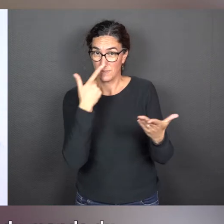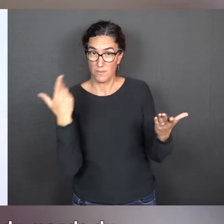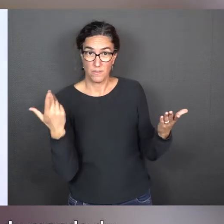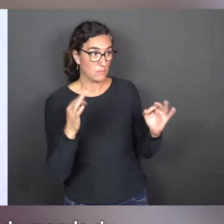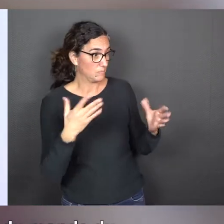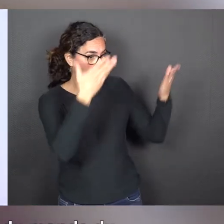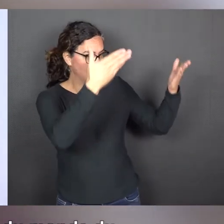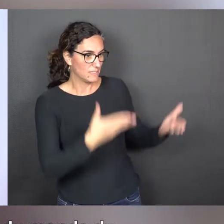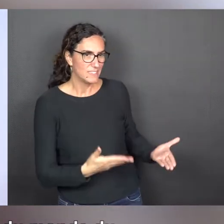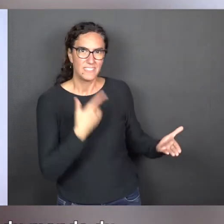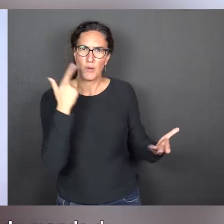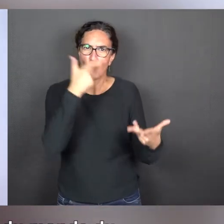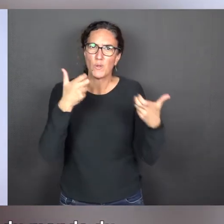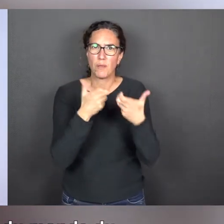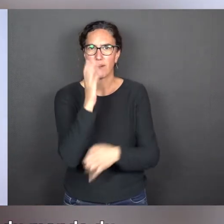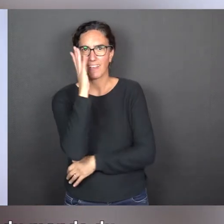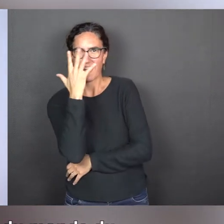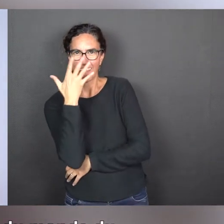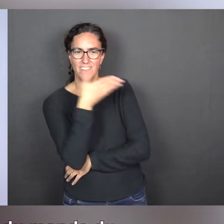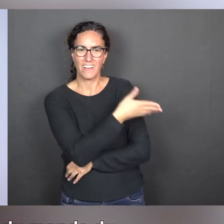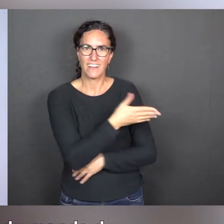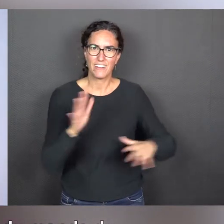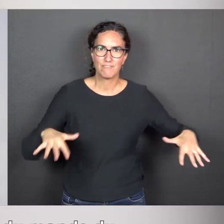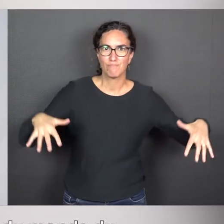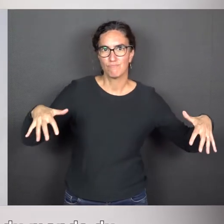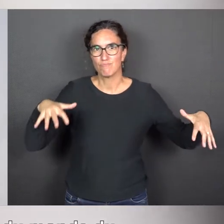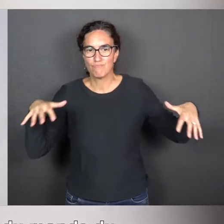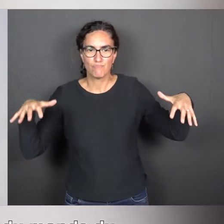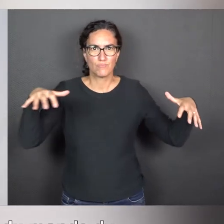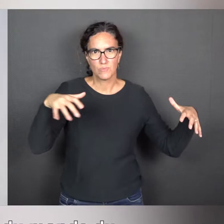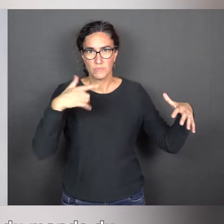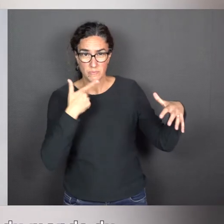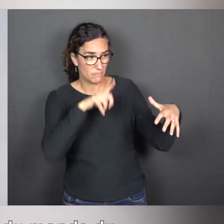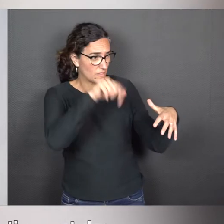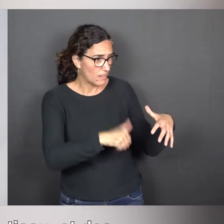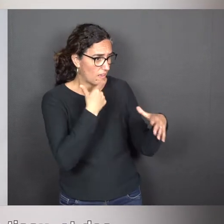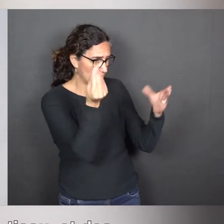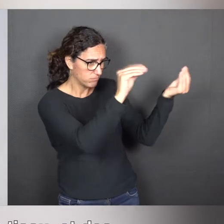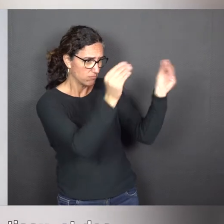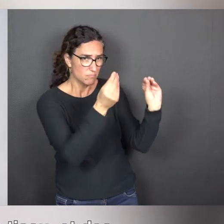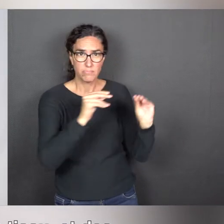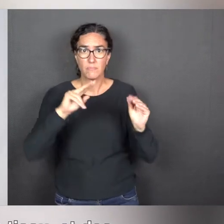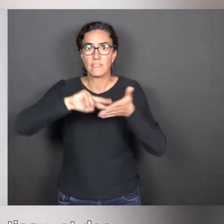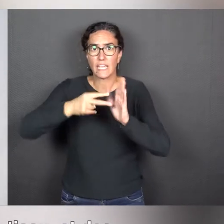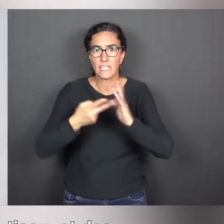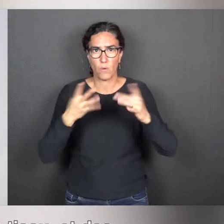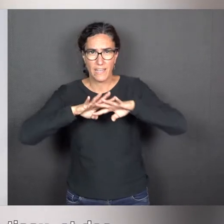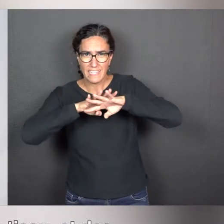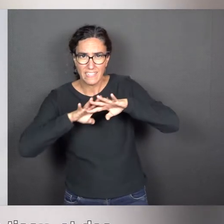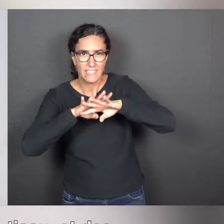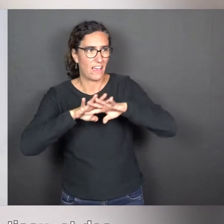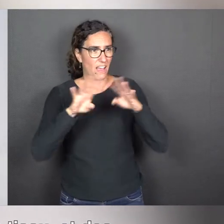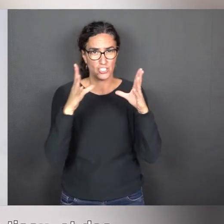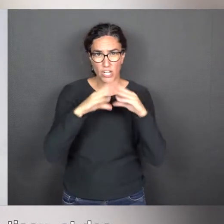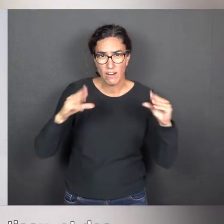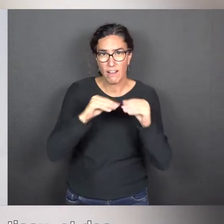davantage issus du monde du carnaval avec des structures de grillage, des éléments de laine, de tissu